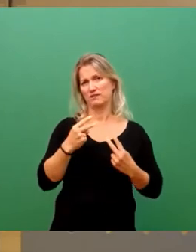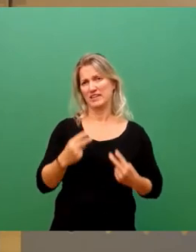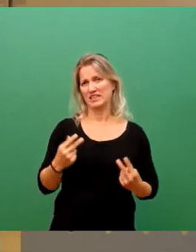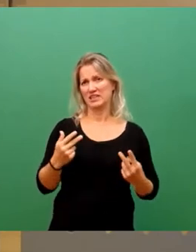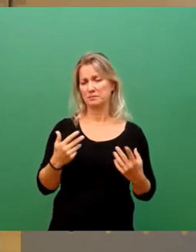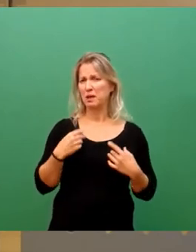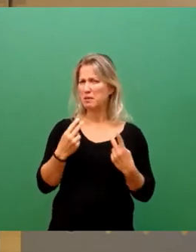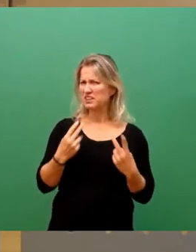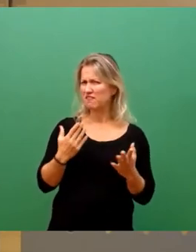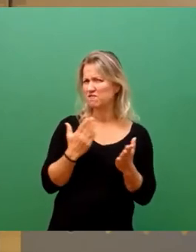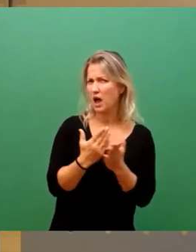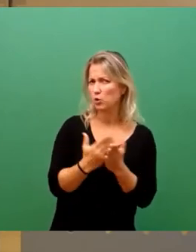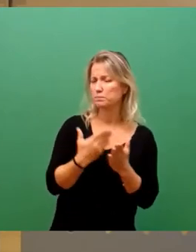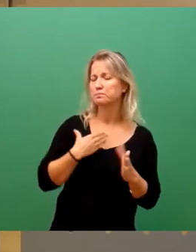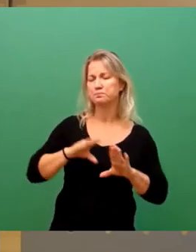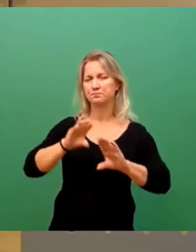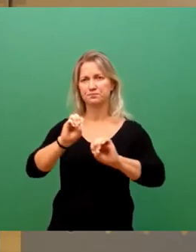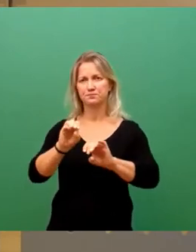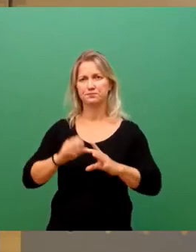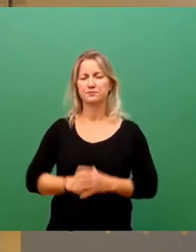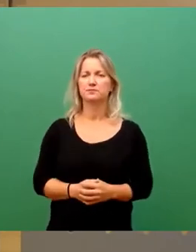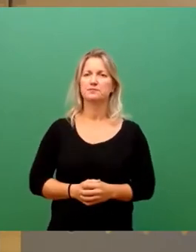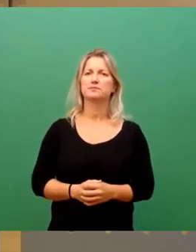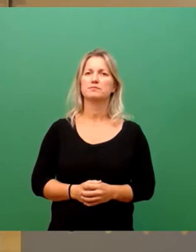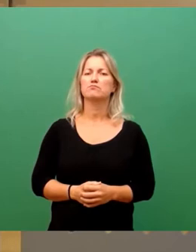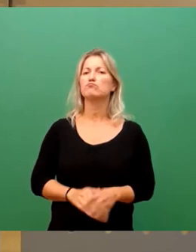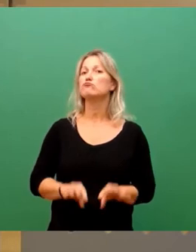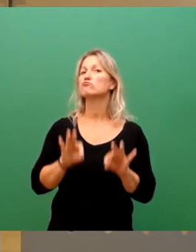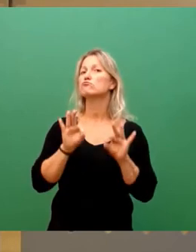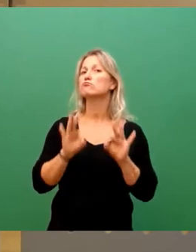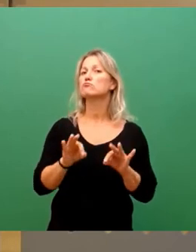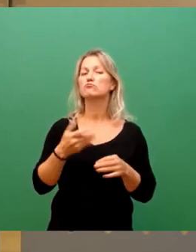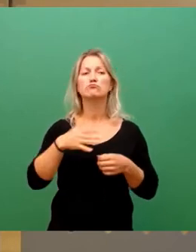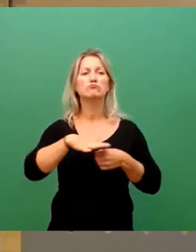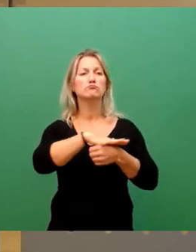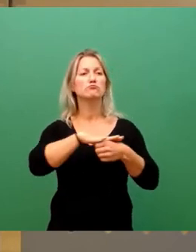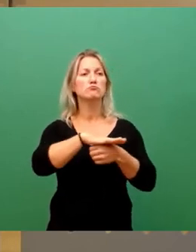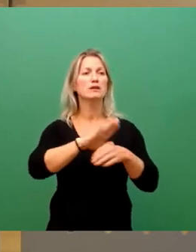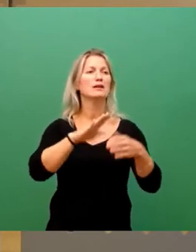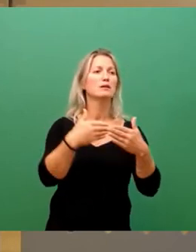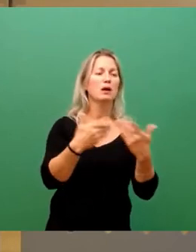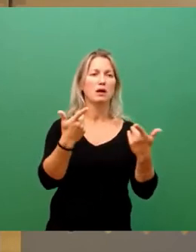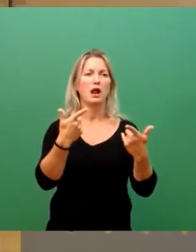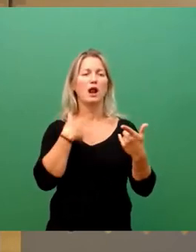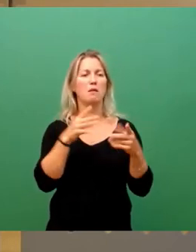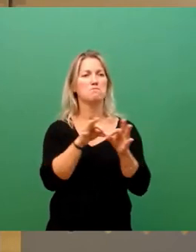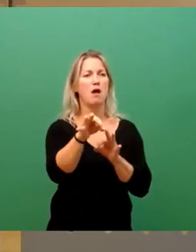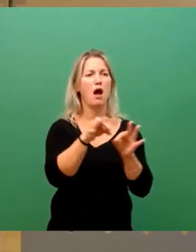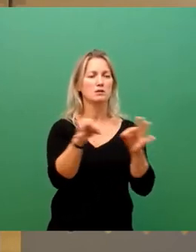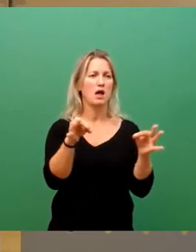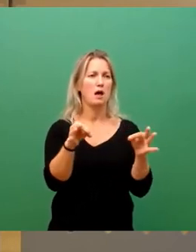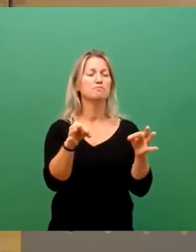so wichtig? Wenn Maßnahmen am Platz, am Schreibtisch, in einem Rathaus